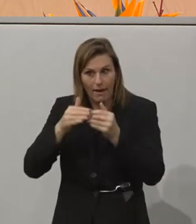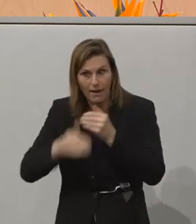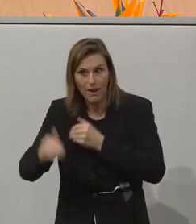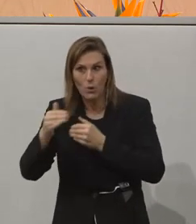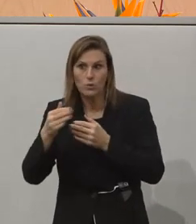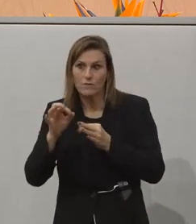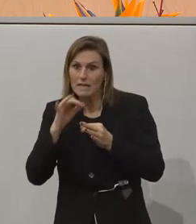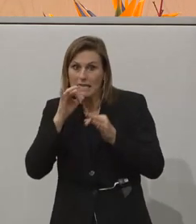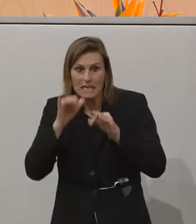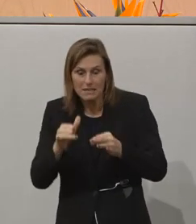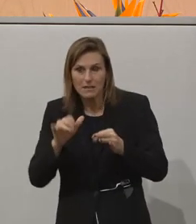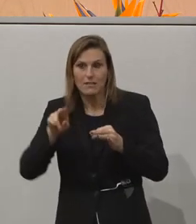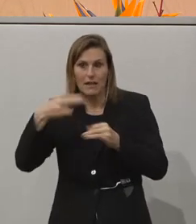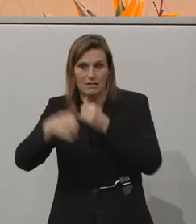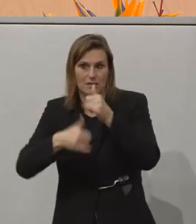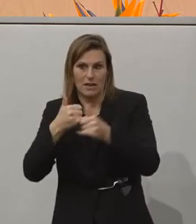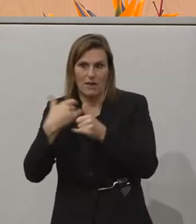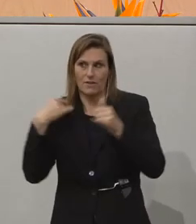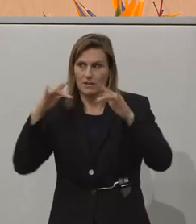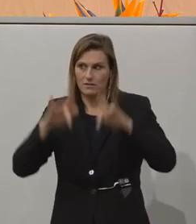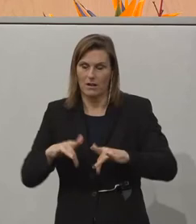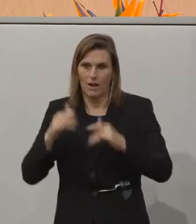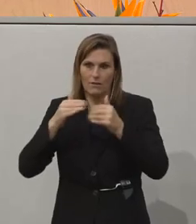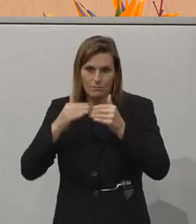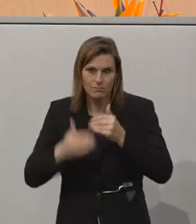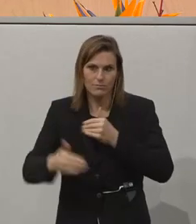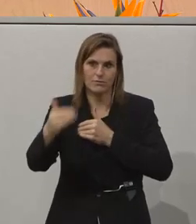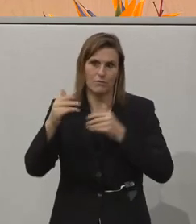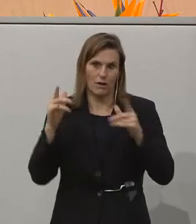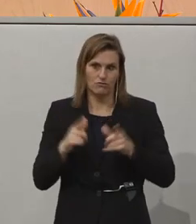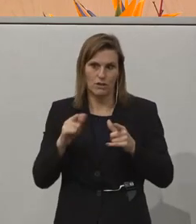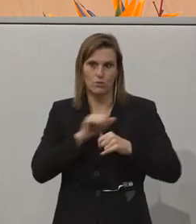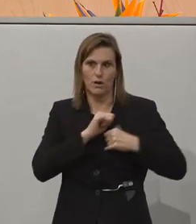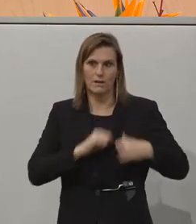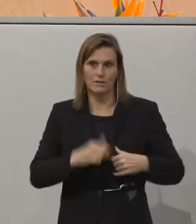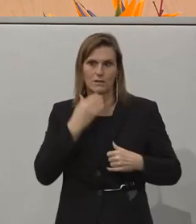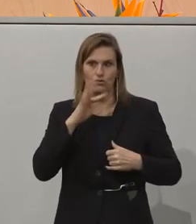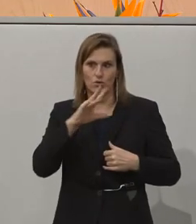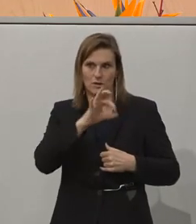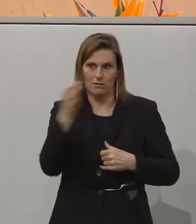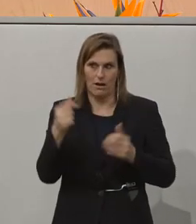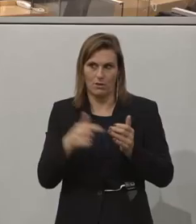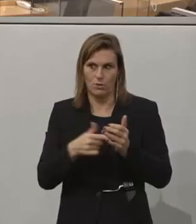nächstes Jahr wieder bei der Auftaktveranstaltung zur Konferenz mit dabei sind. Herzlichen Dank und einen schönen Tag noch.